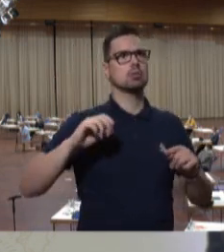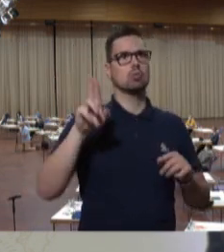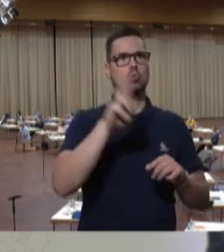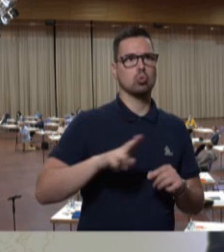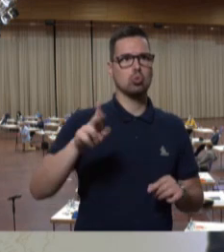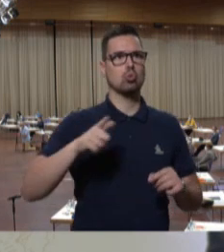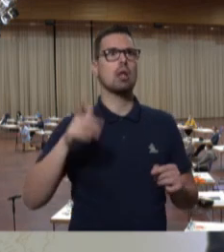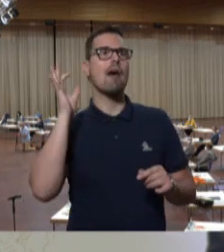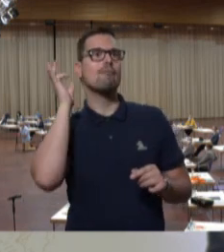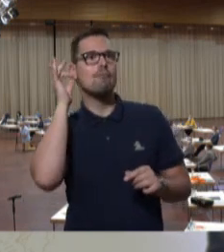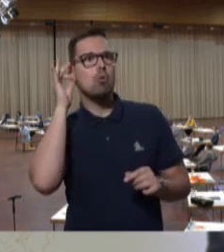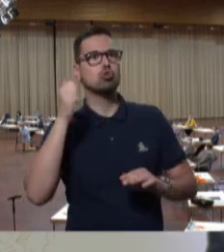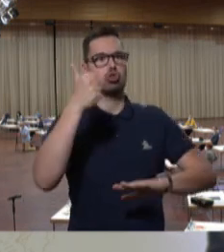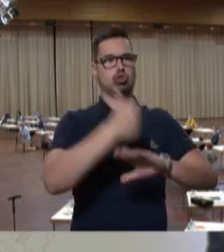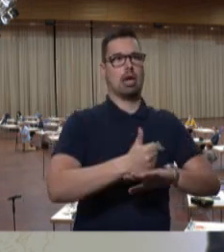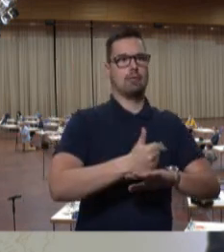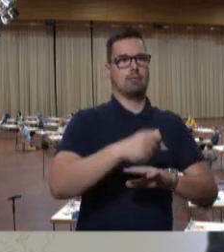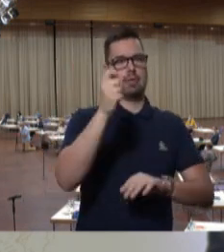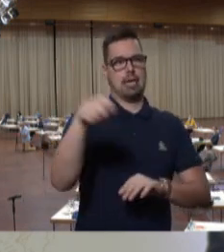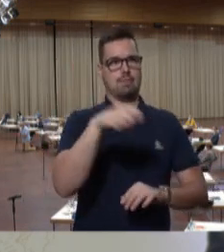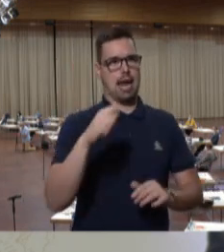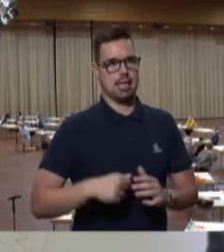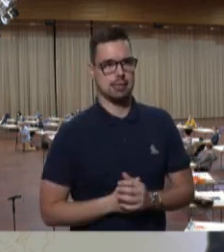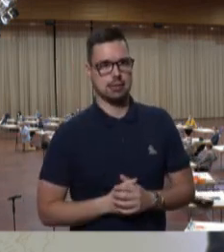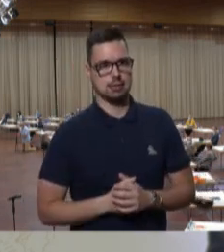Frauchen als Chef gewählt. Zitat Ende.